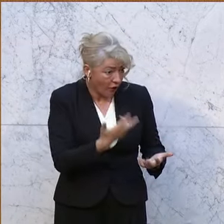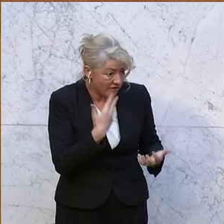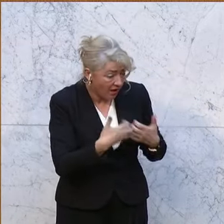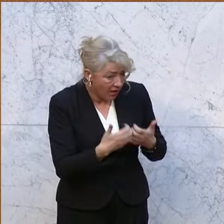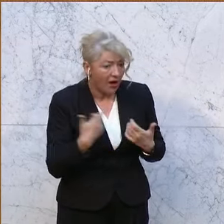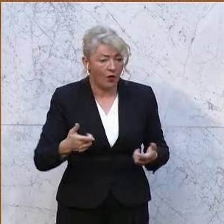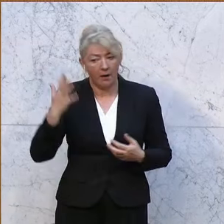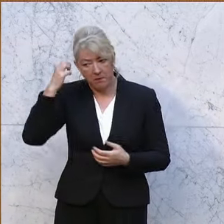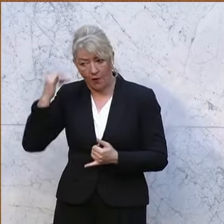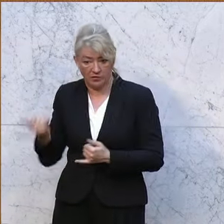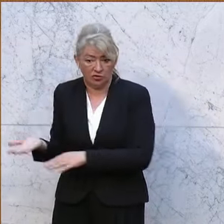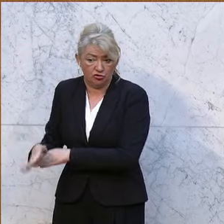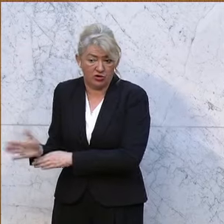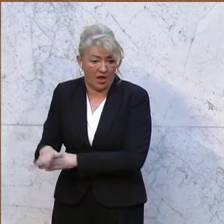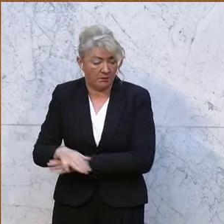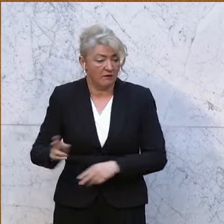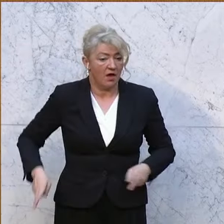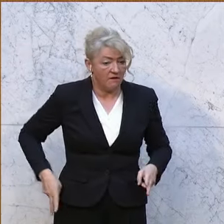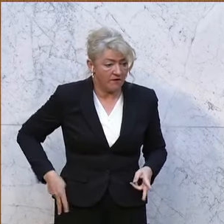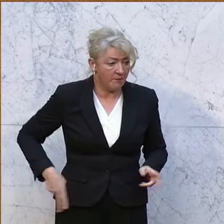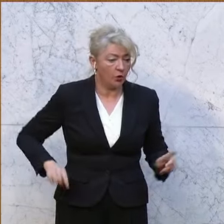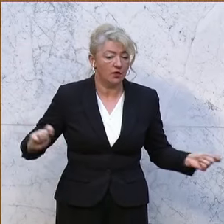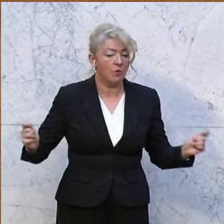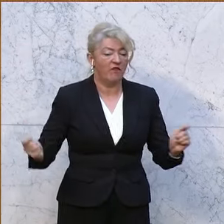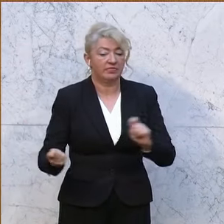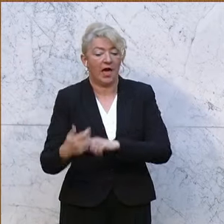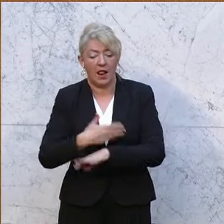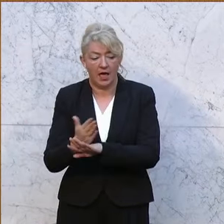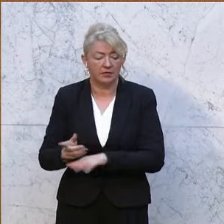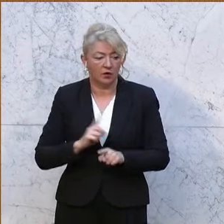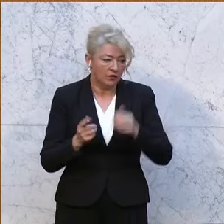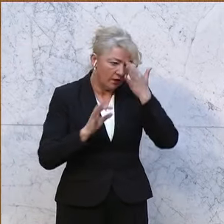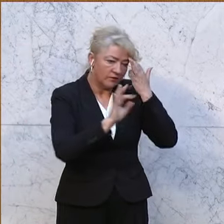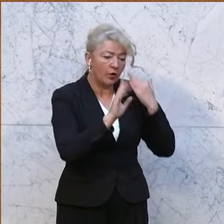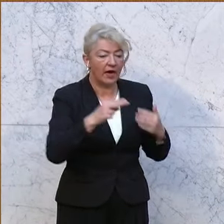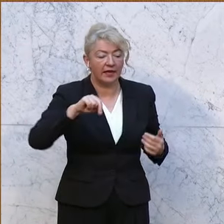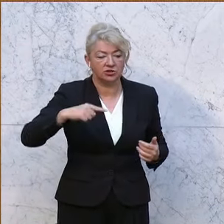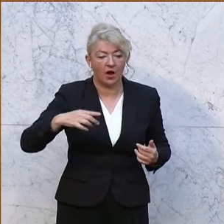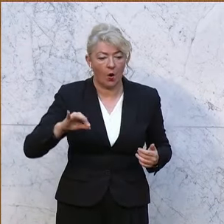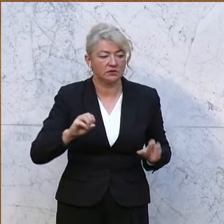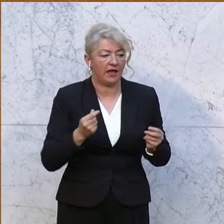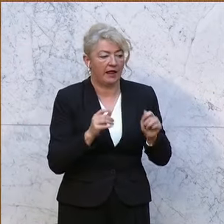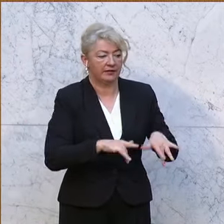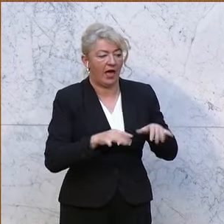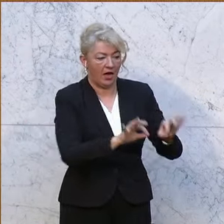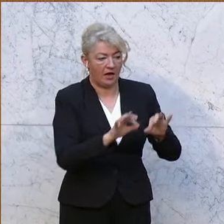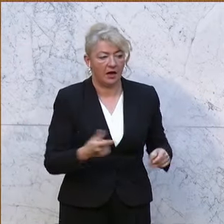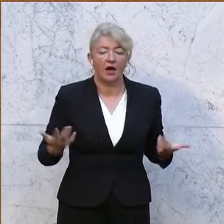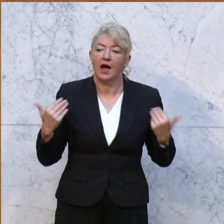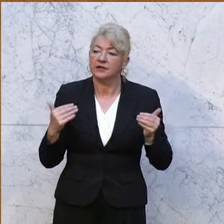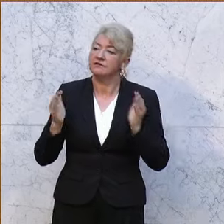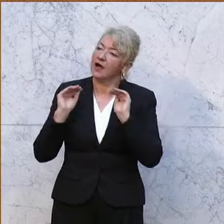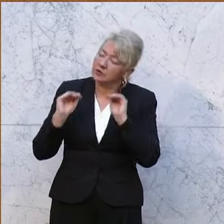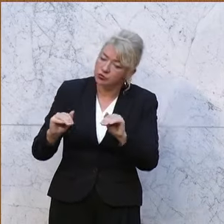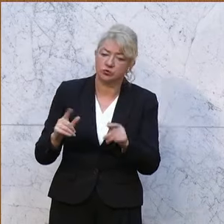Bauern sterben, wir dann Vermögen umverteilen und wir haben genug Geld für eure NGOs. Aktiver Klimaschutz schützt unsere